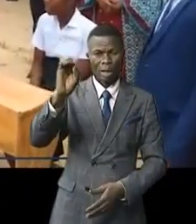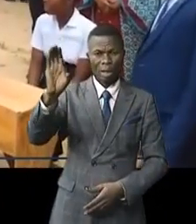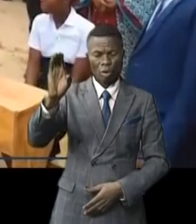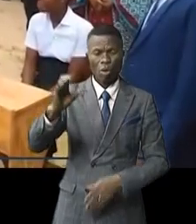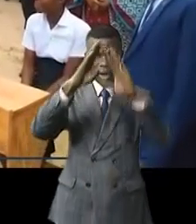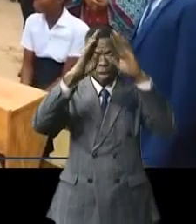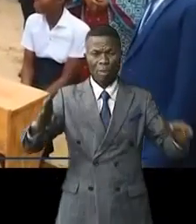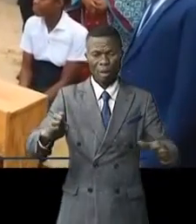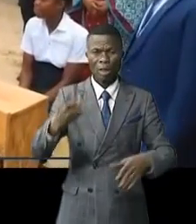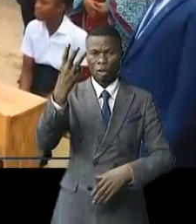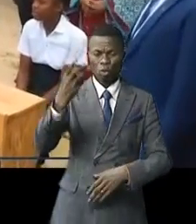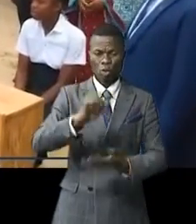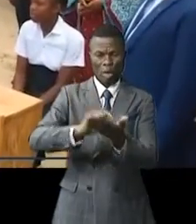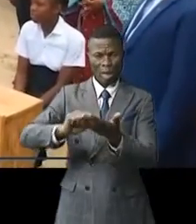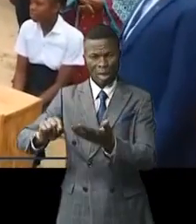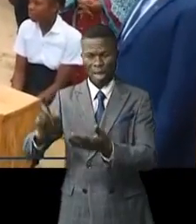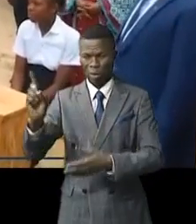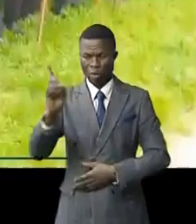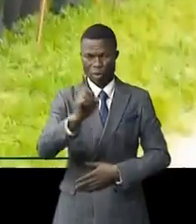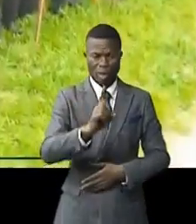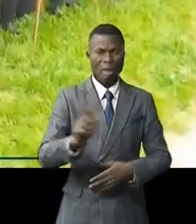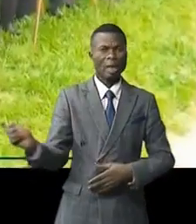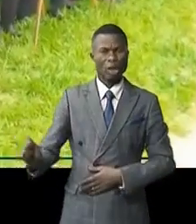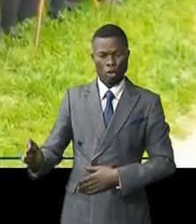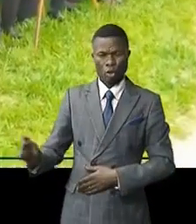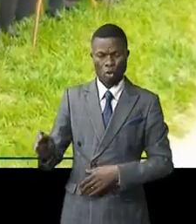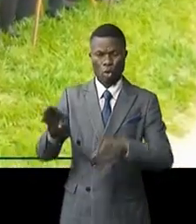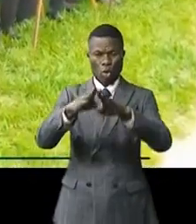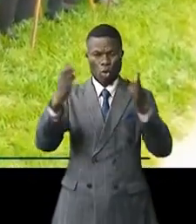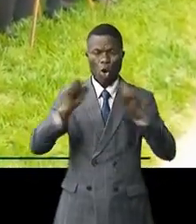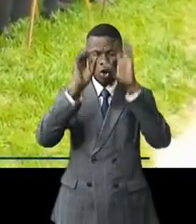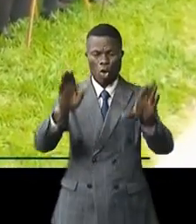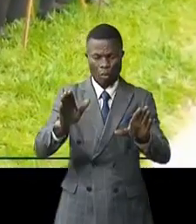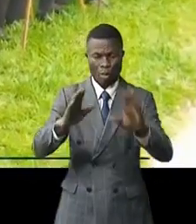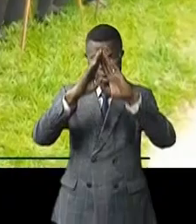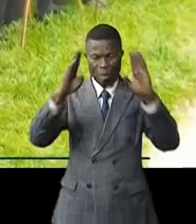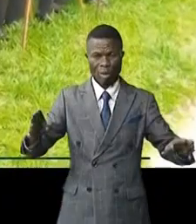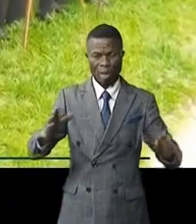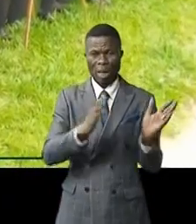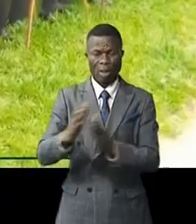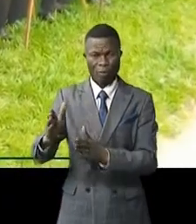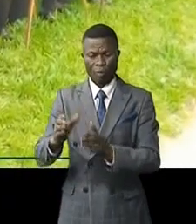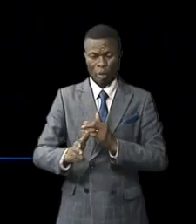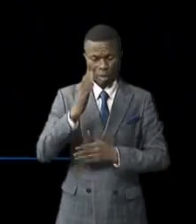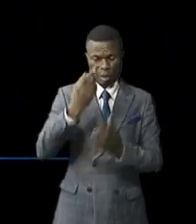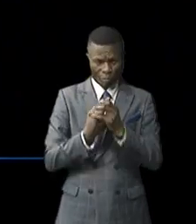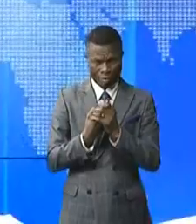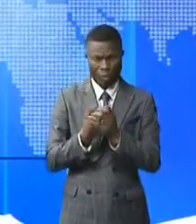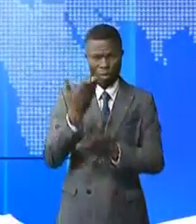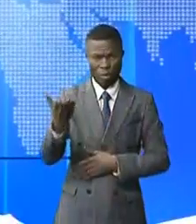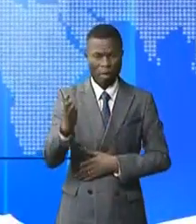bâtiments de trois salles de classe pour chacun et des latrines. L'inauguration de cette réalisation est prévue dans un futur proche.